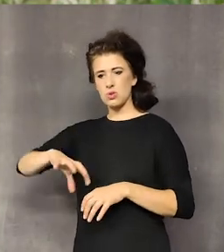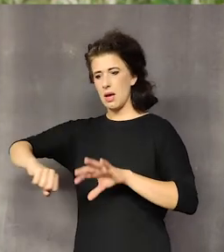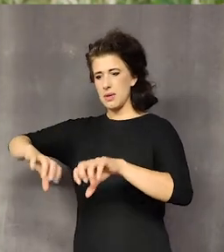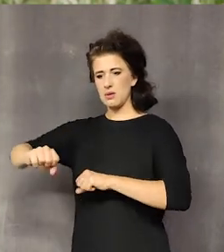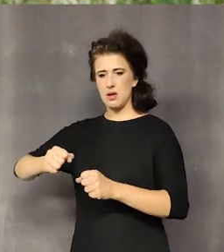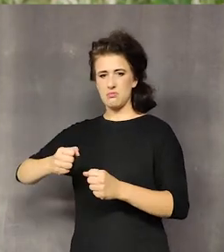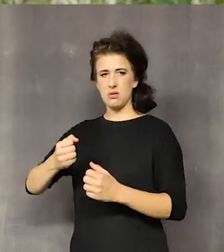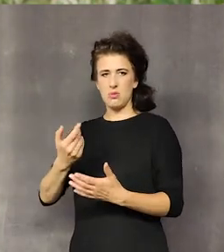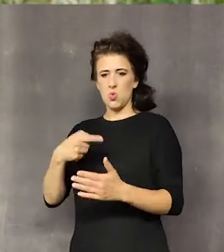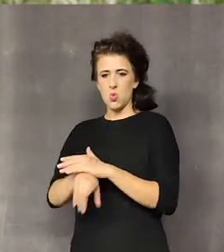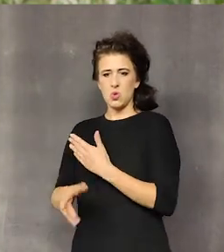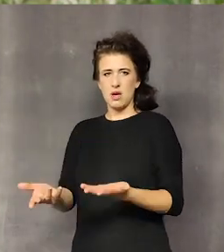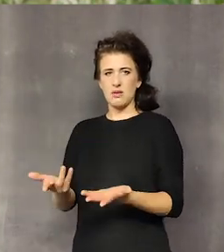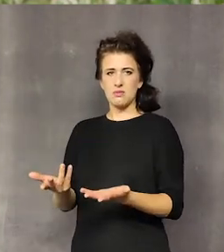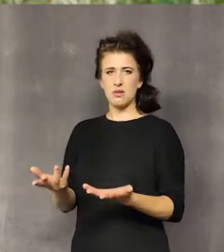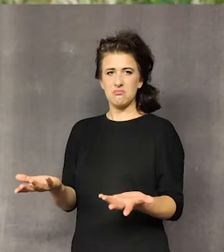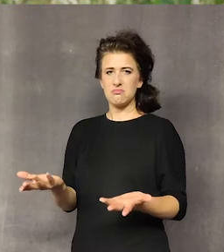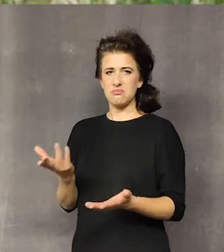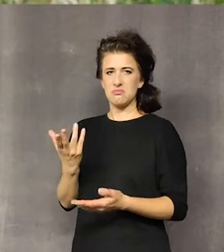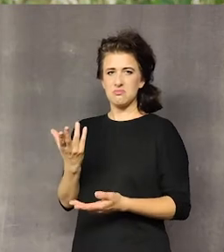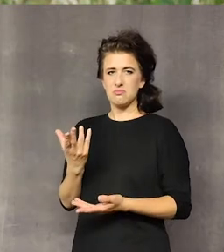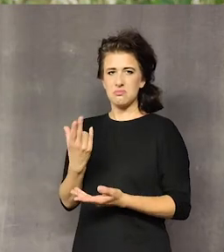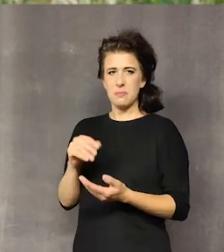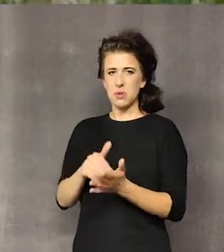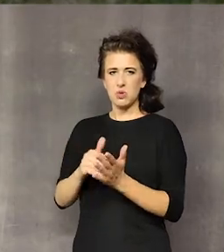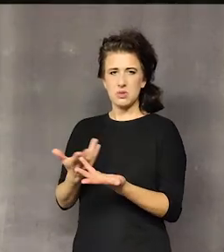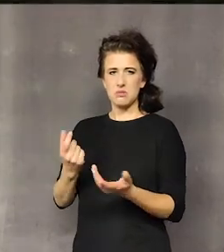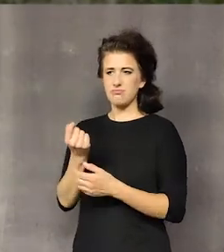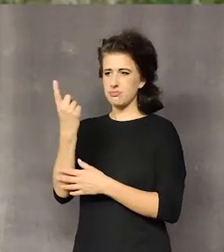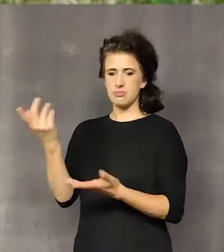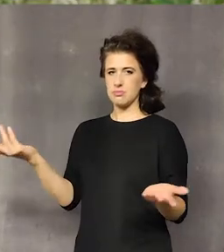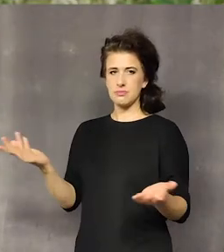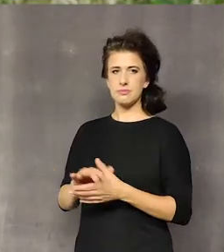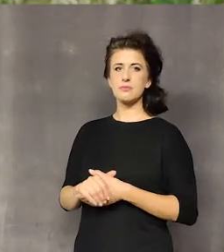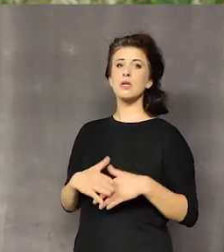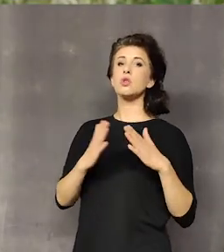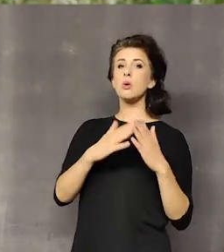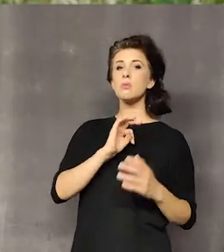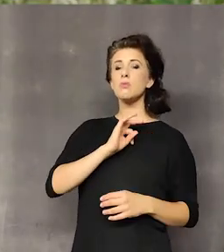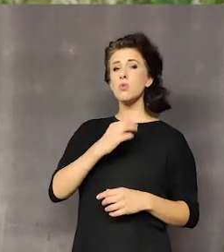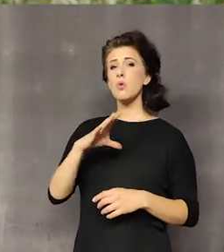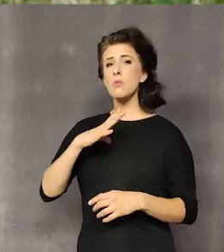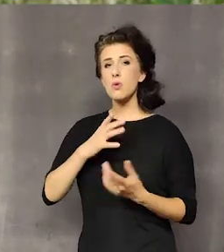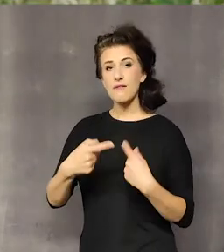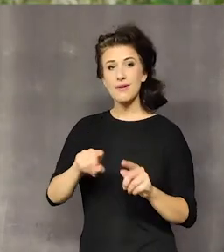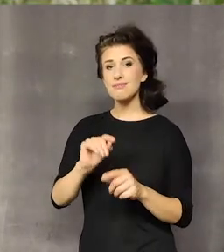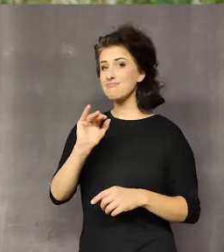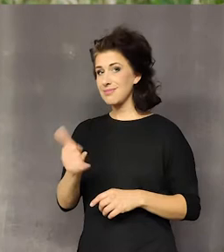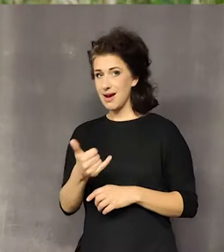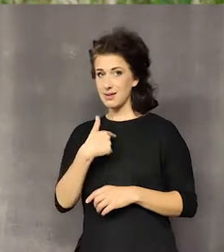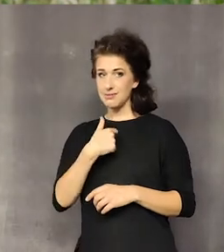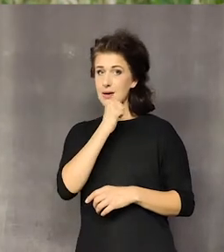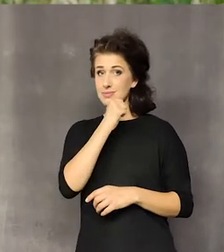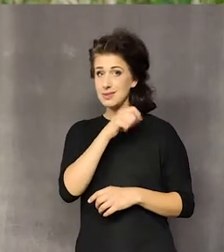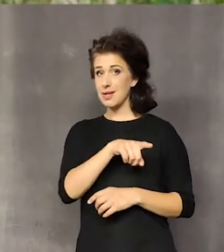Będziemy później po prostu mieli pospolite siano, nie towar zielarski. U mnie w domu było robione w ten sposób, że za